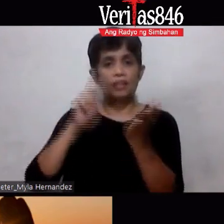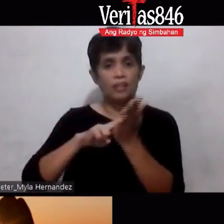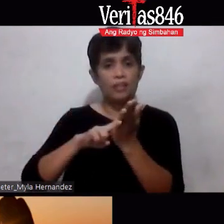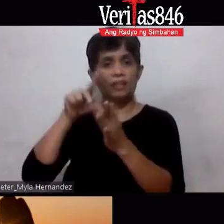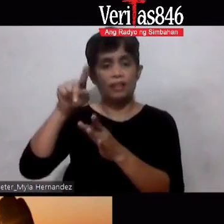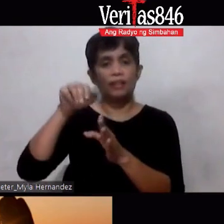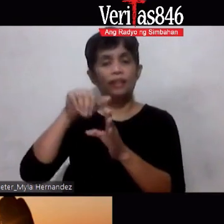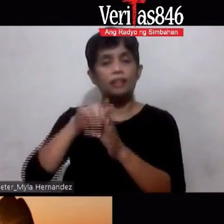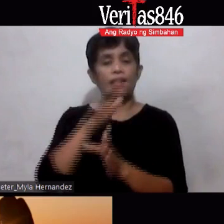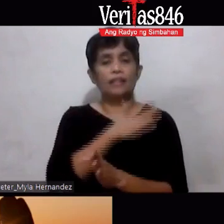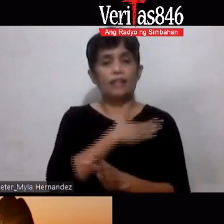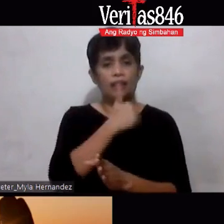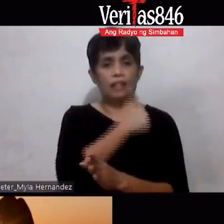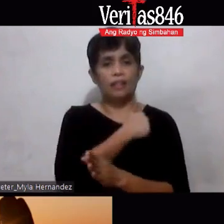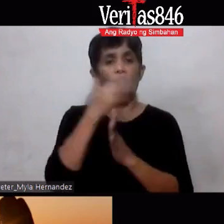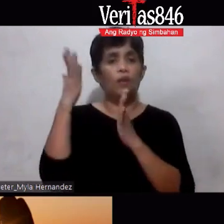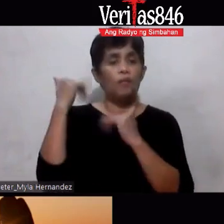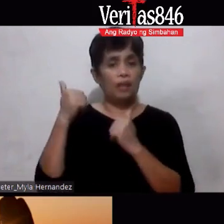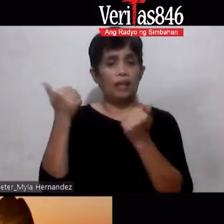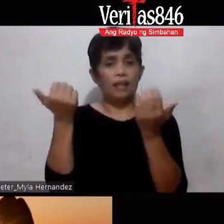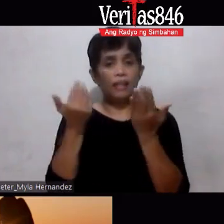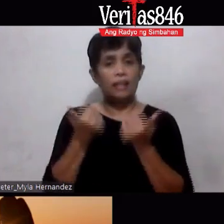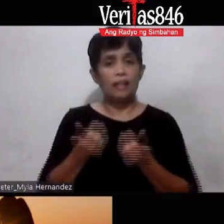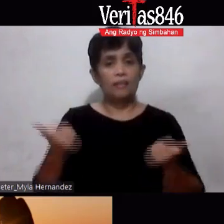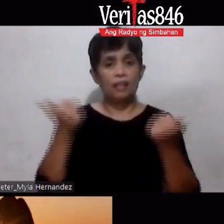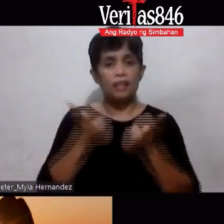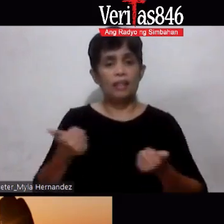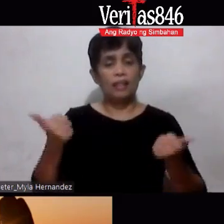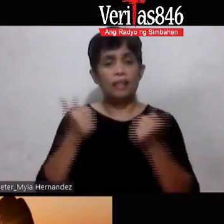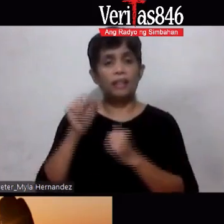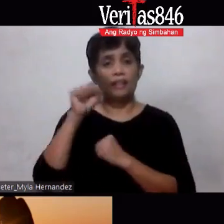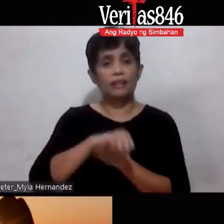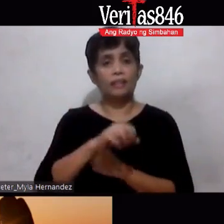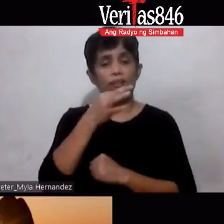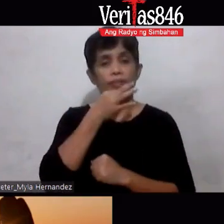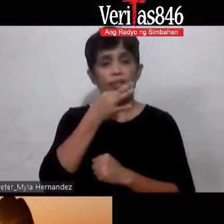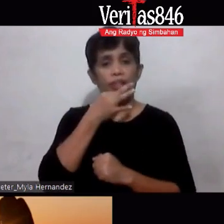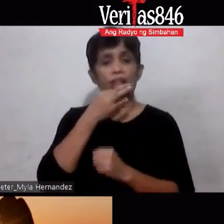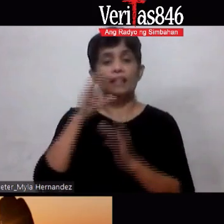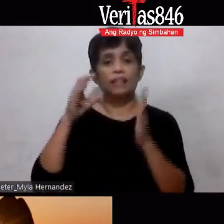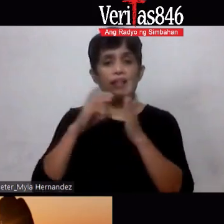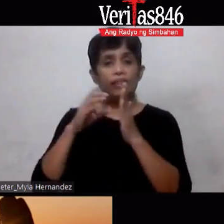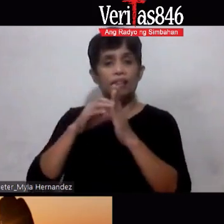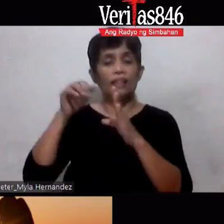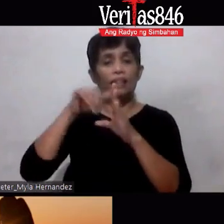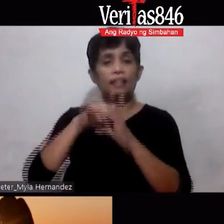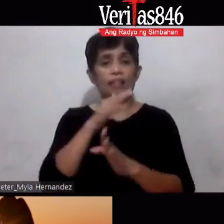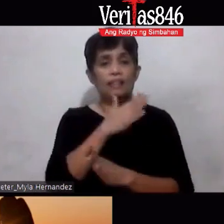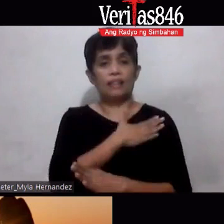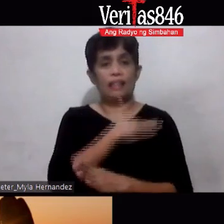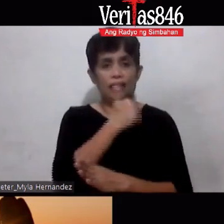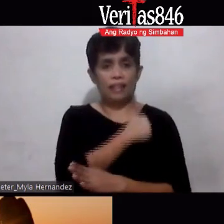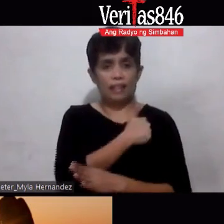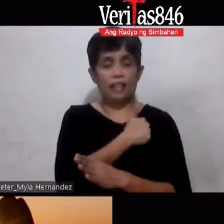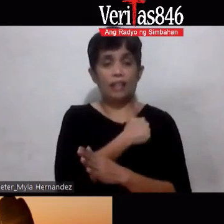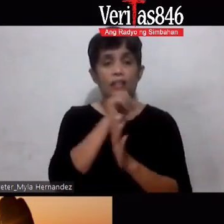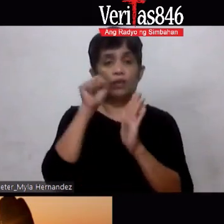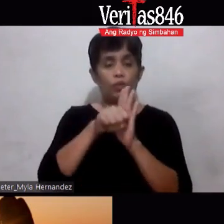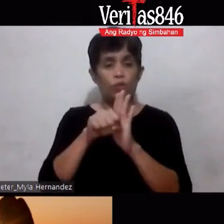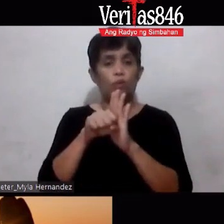we will be available in seafood city in Canada soon okay ipagdasal nyo po so